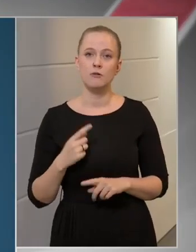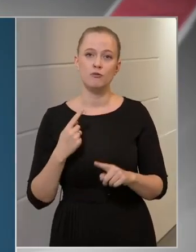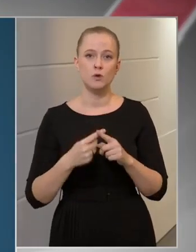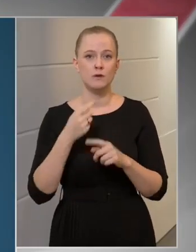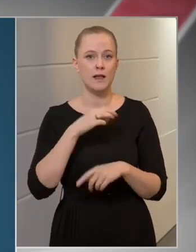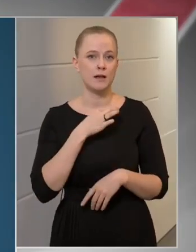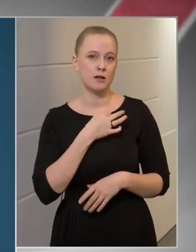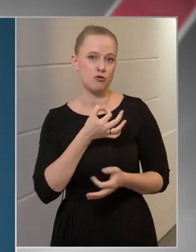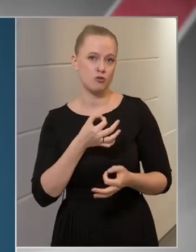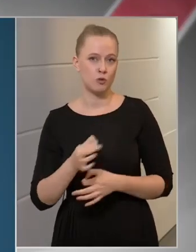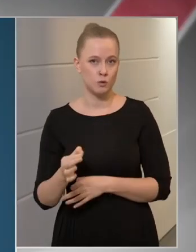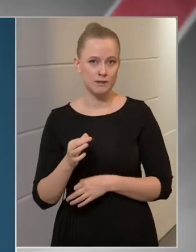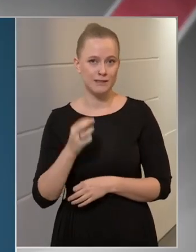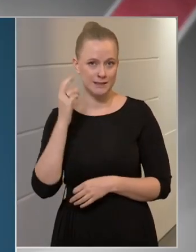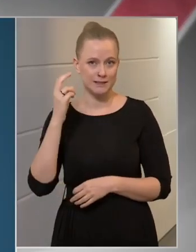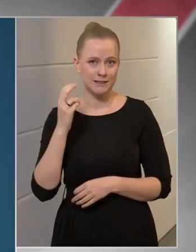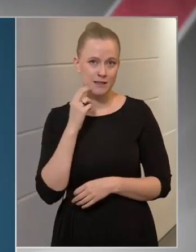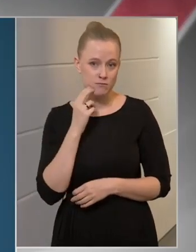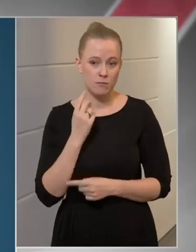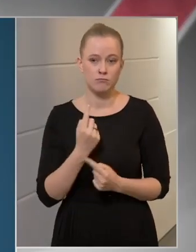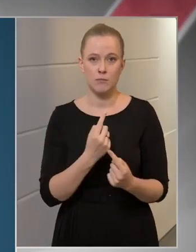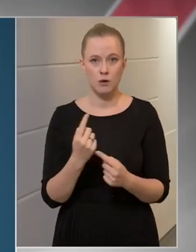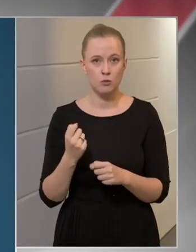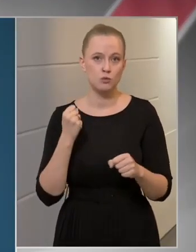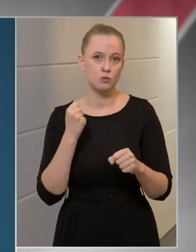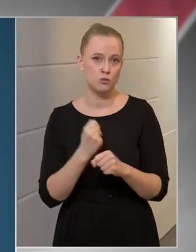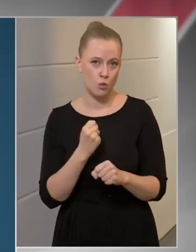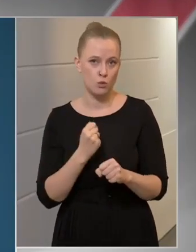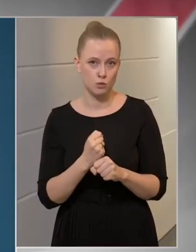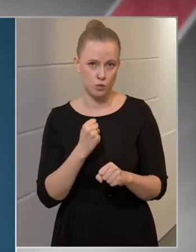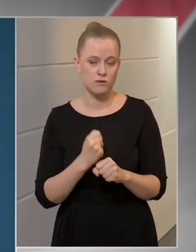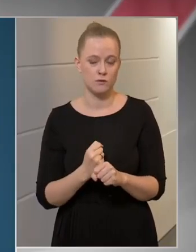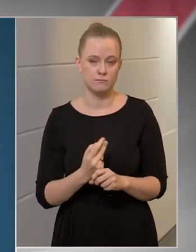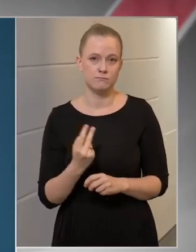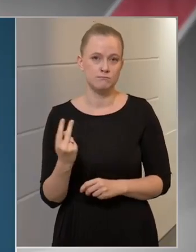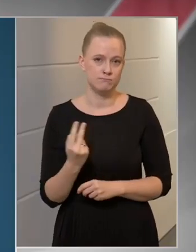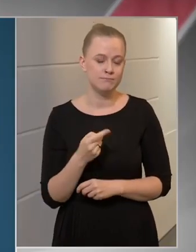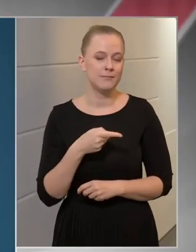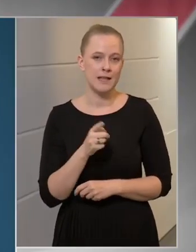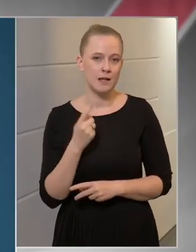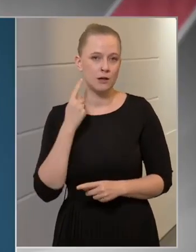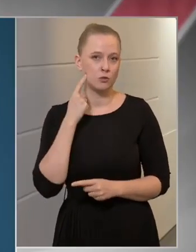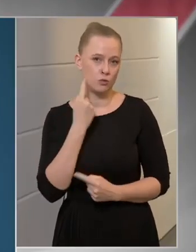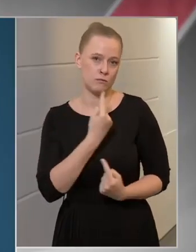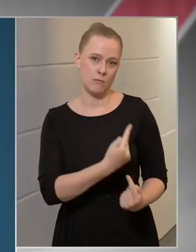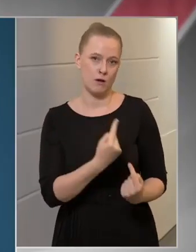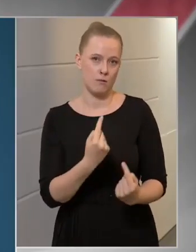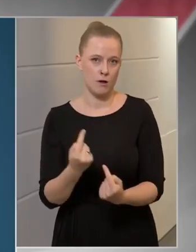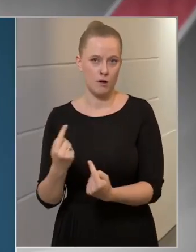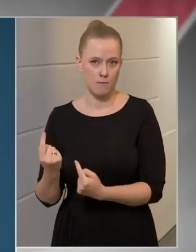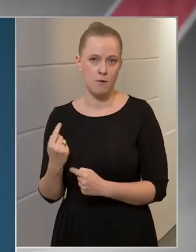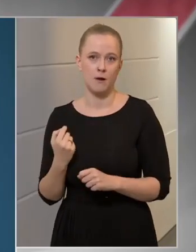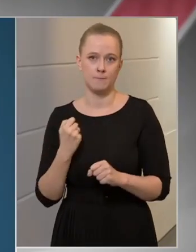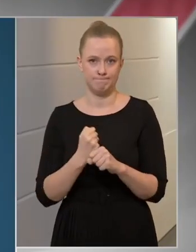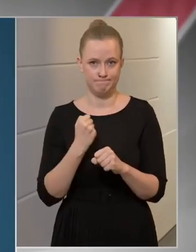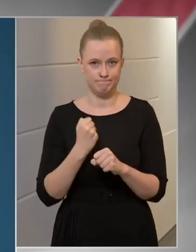intézményekben az intézményi dolgozók maguk természetesen ezeket el tudják végezni.